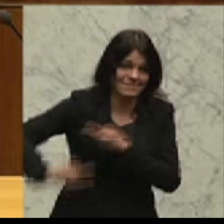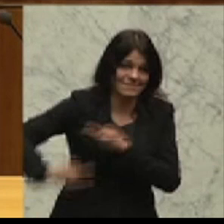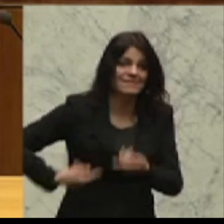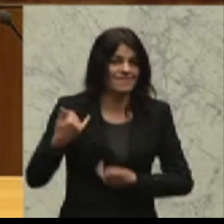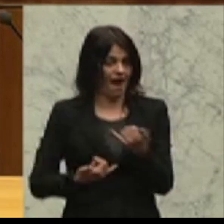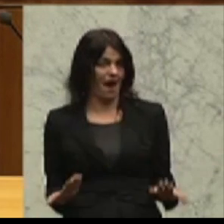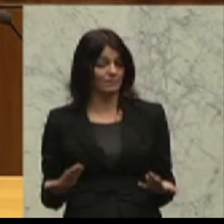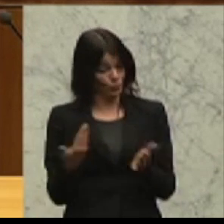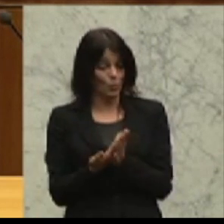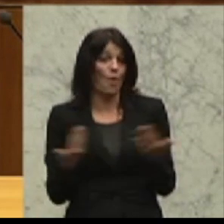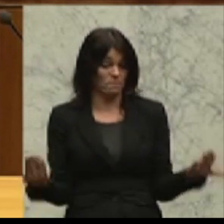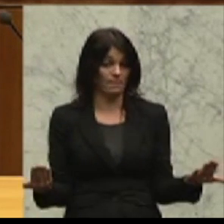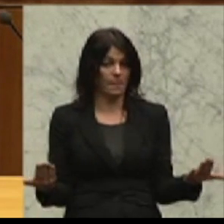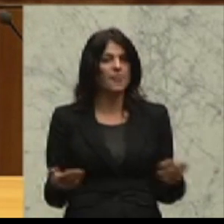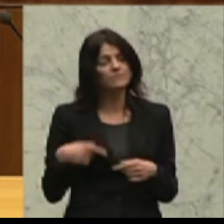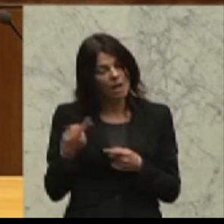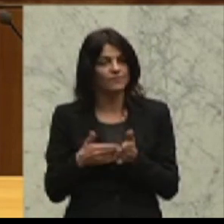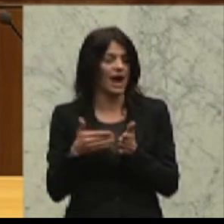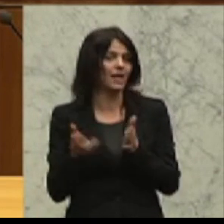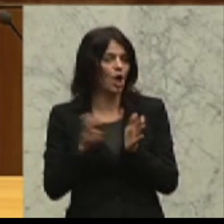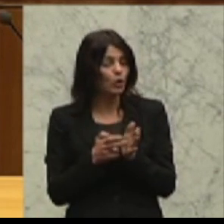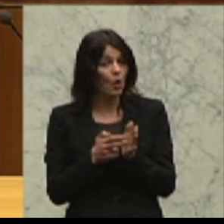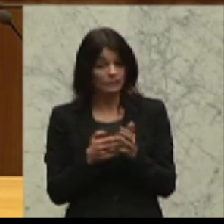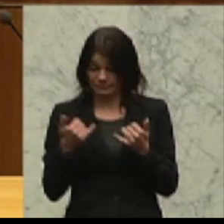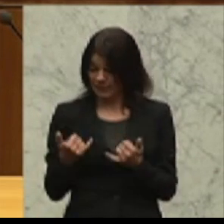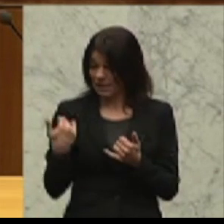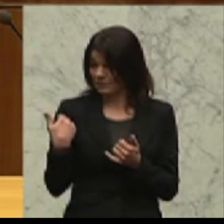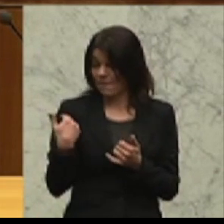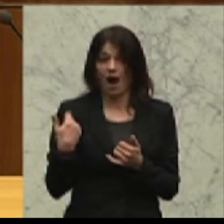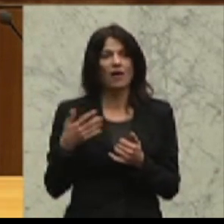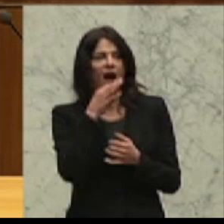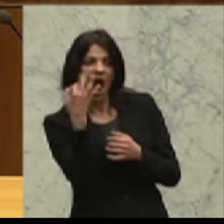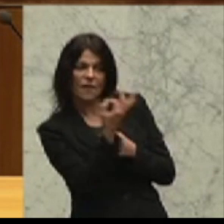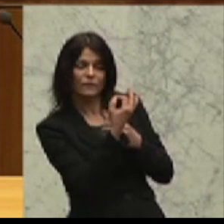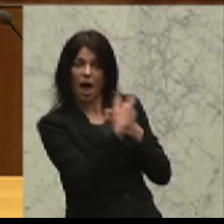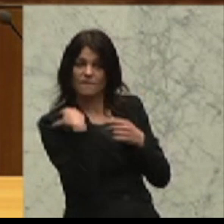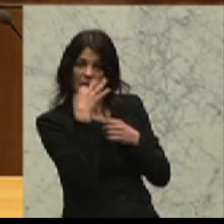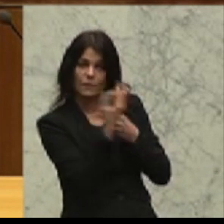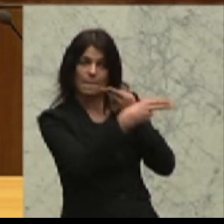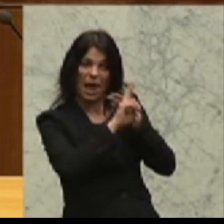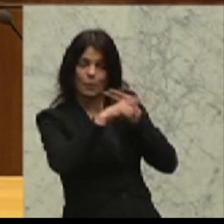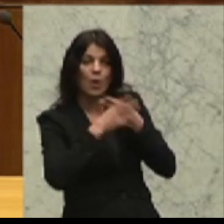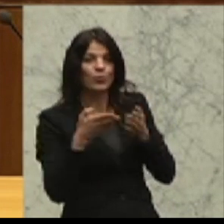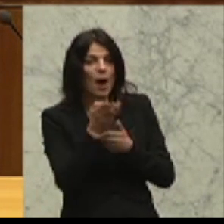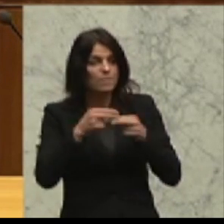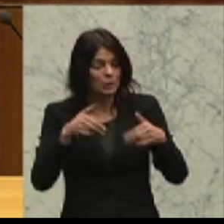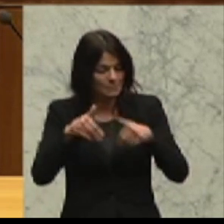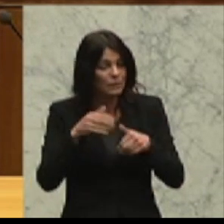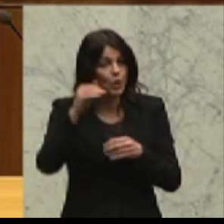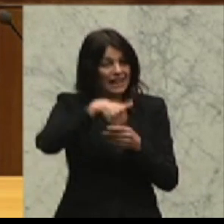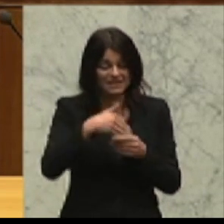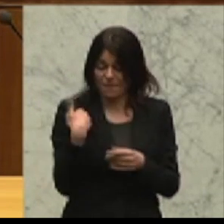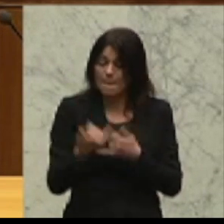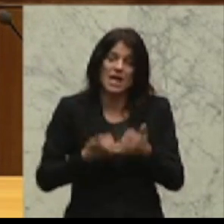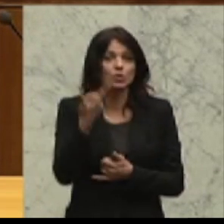verzeichnen. Wir haben ferner basierend auf aktuellen Anfragebeantwortungen durch das Bundesministerium für Inneres im Jahr 2012